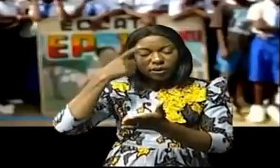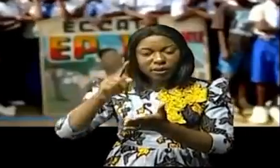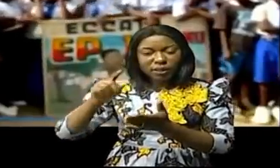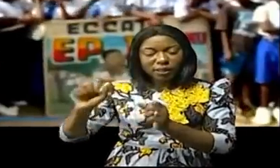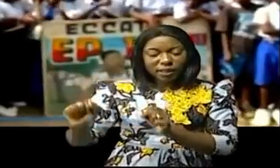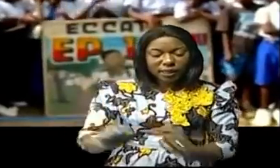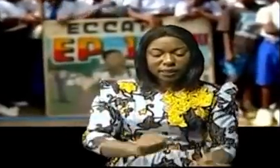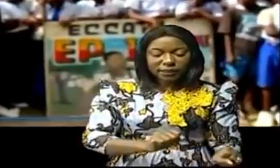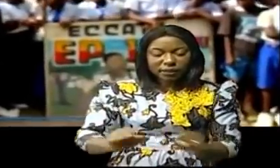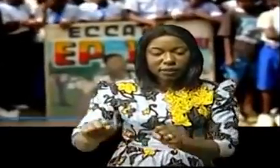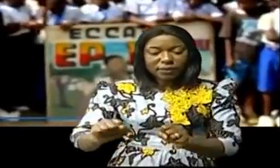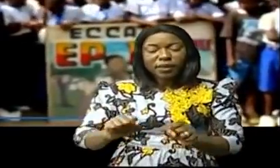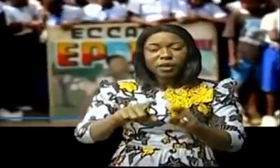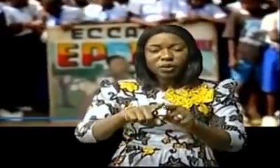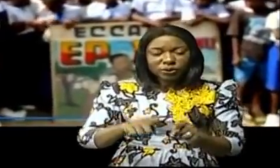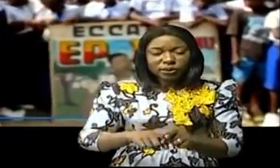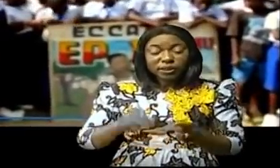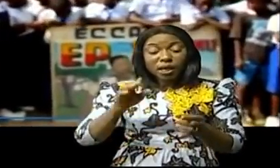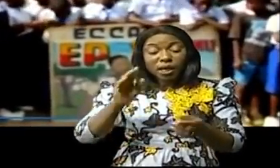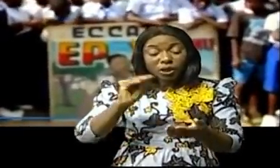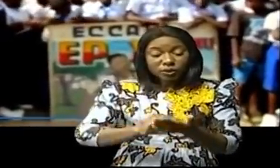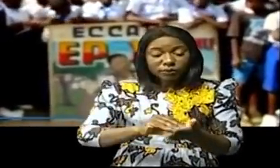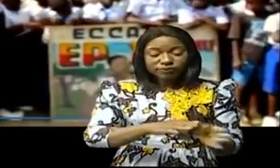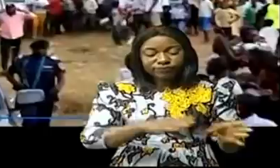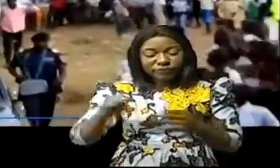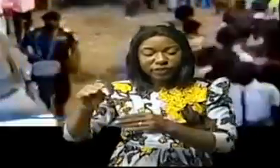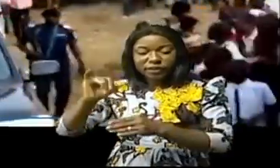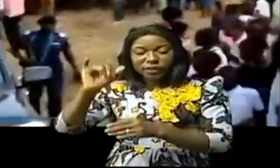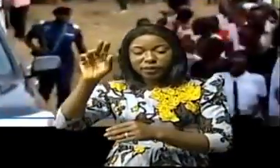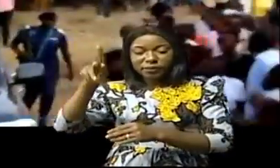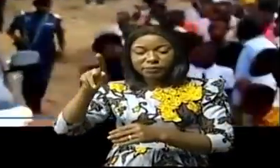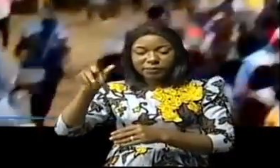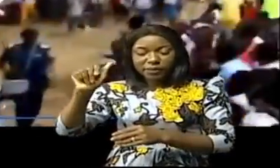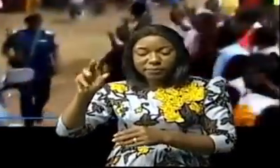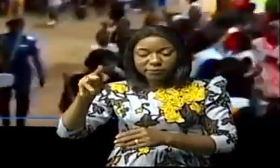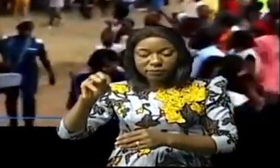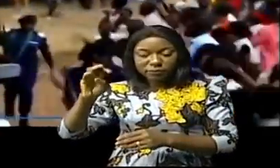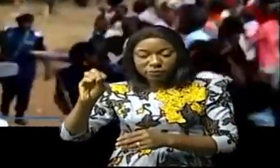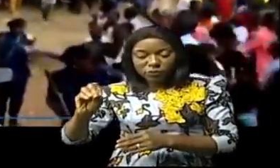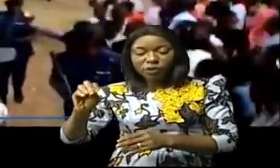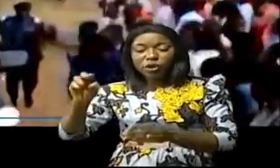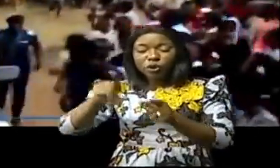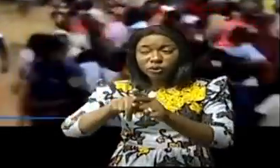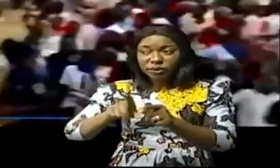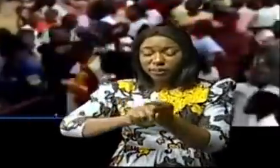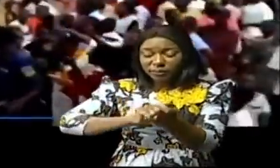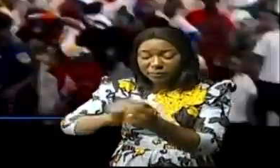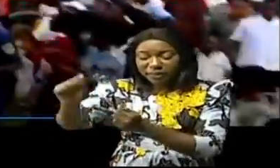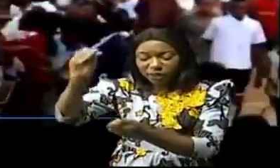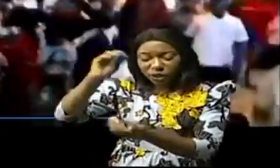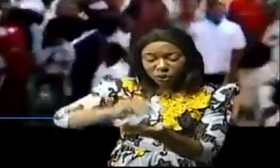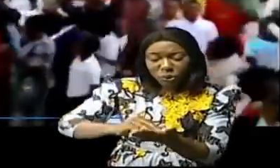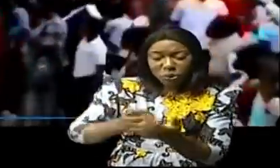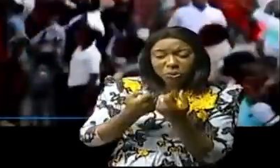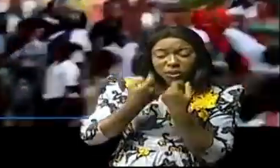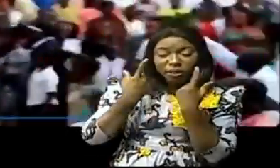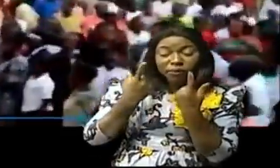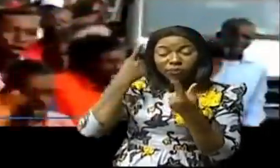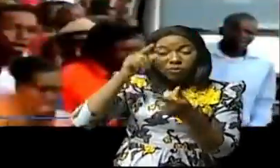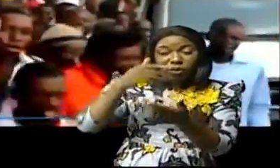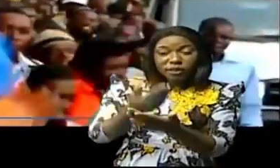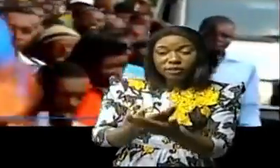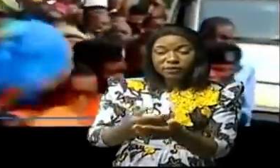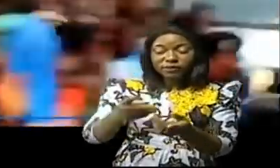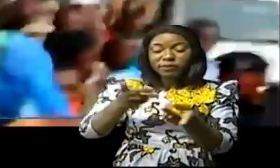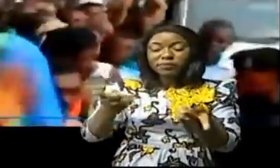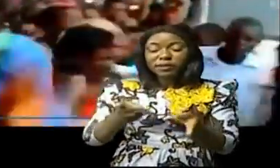le PST étaient au Méni. Quittant la mission Ipamou, le gouverneur Itundala est passé par une ouverture spectaculaire avant d'atteindre la